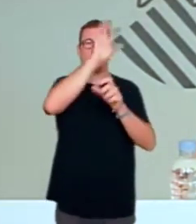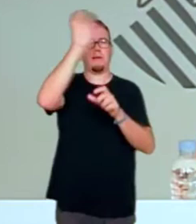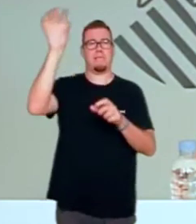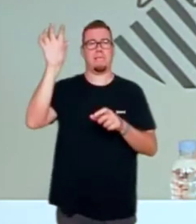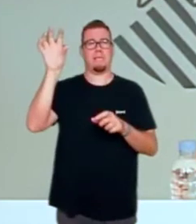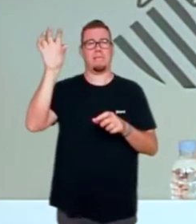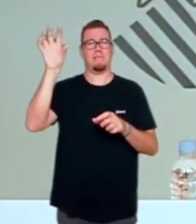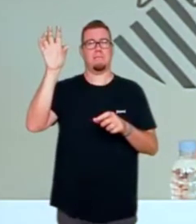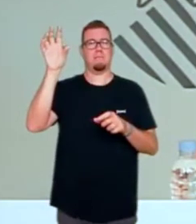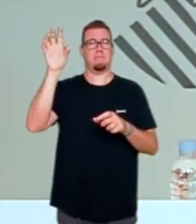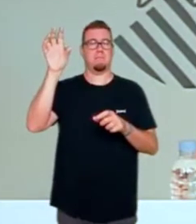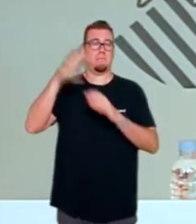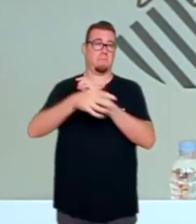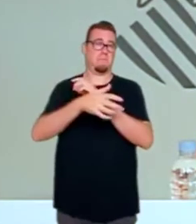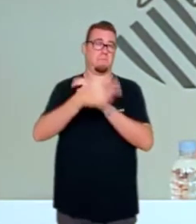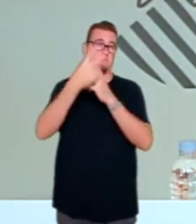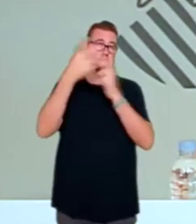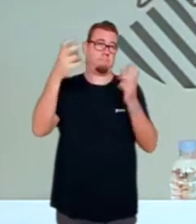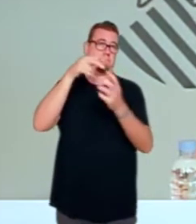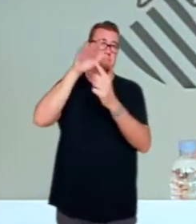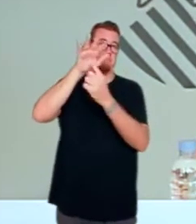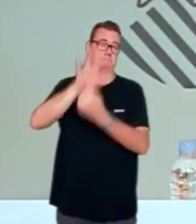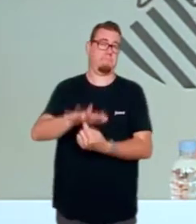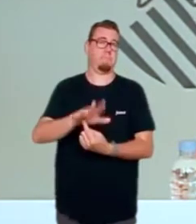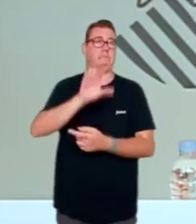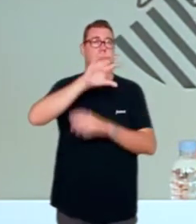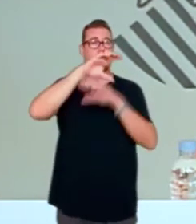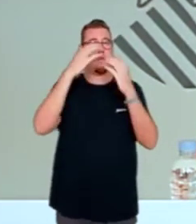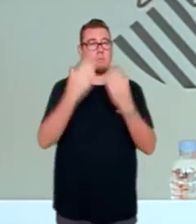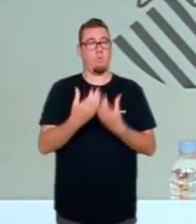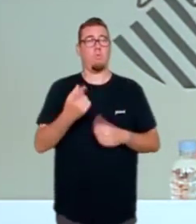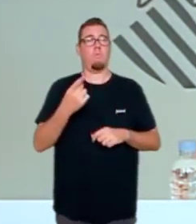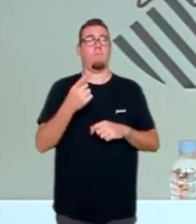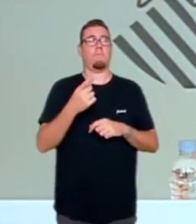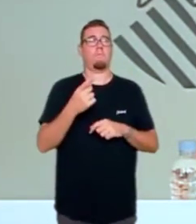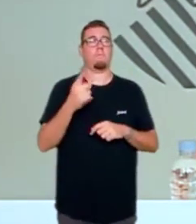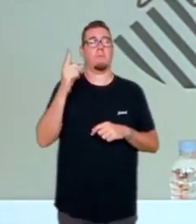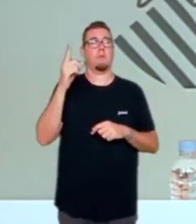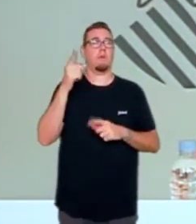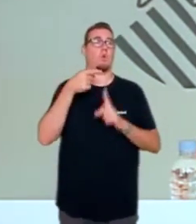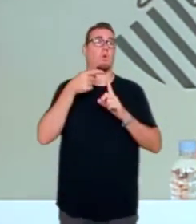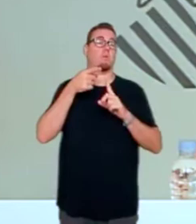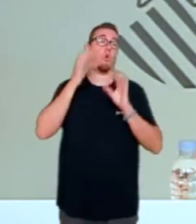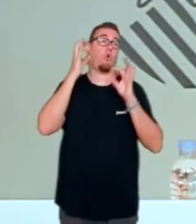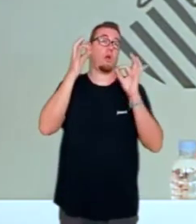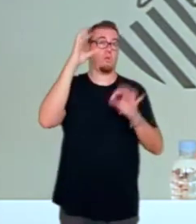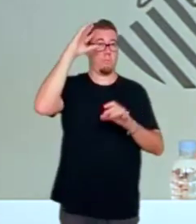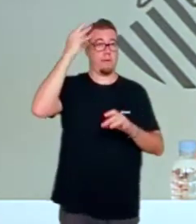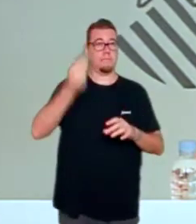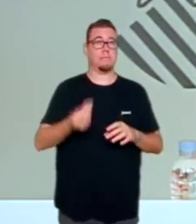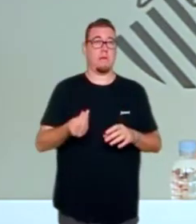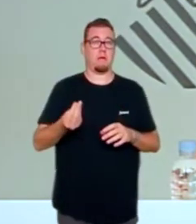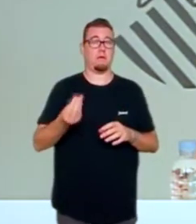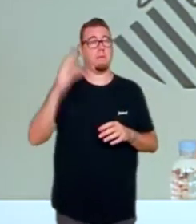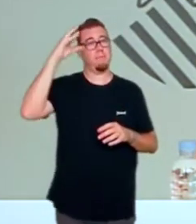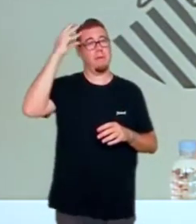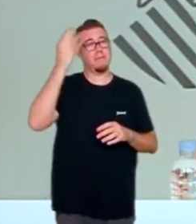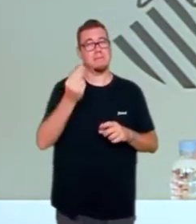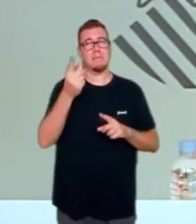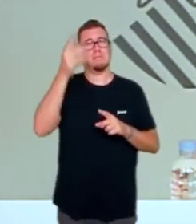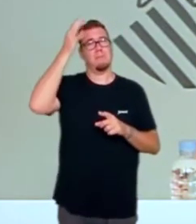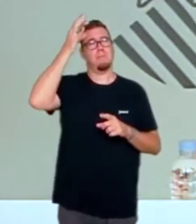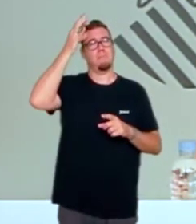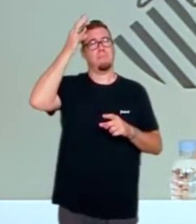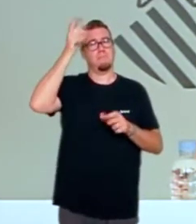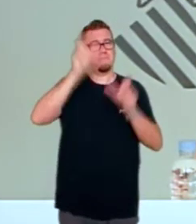més desafavorits d'este món, i en concret en Palestina, que és una població que